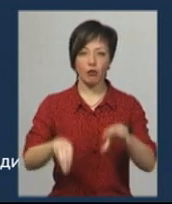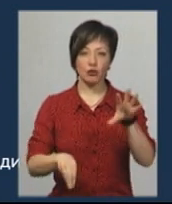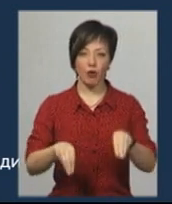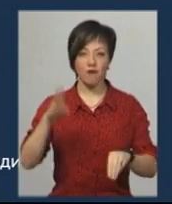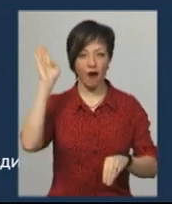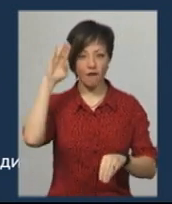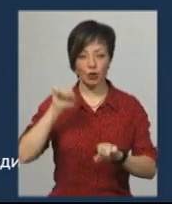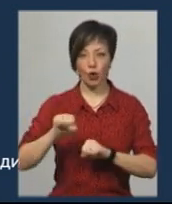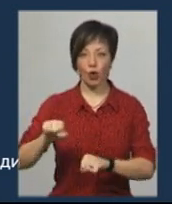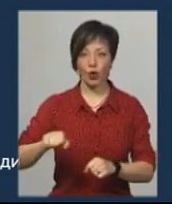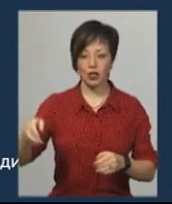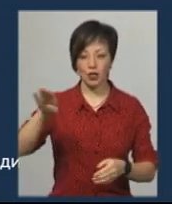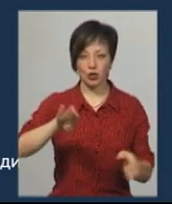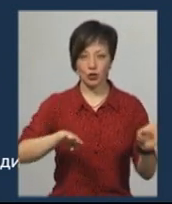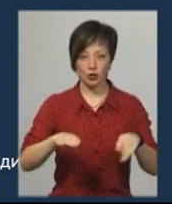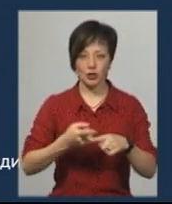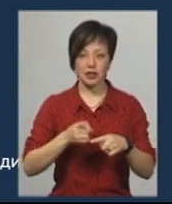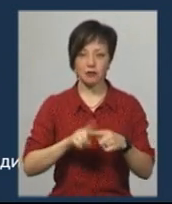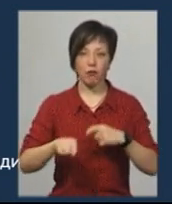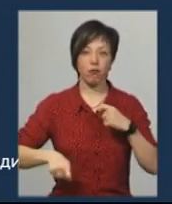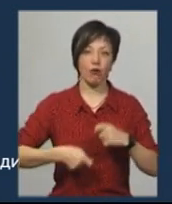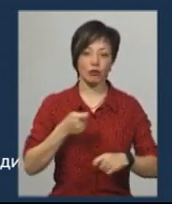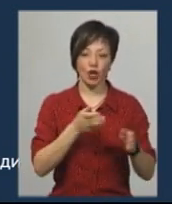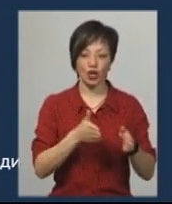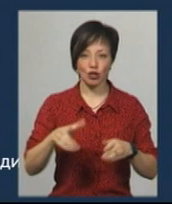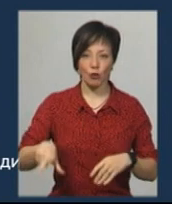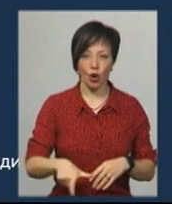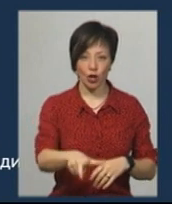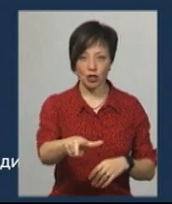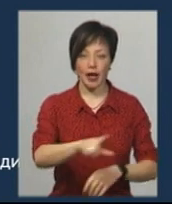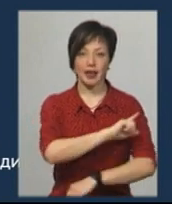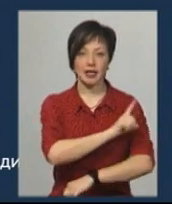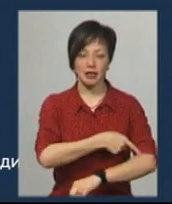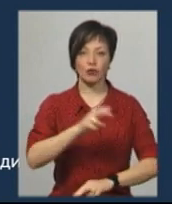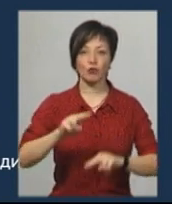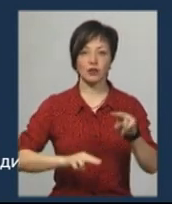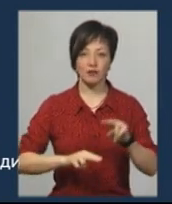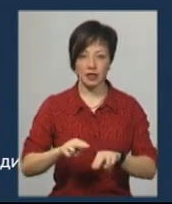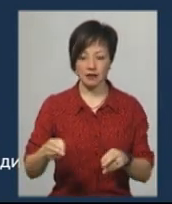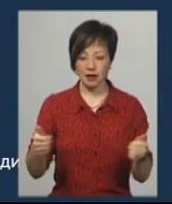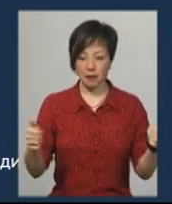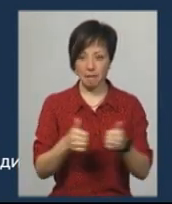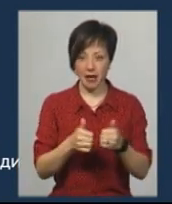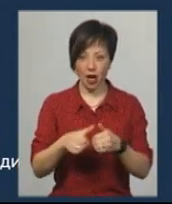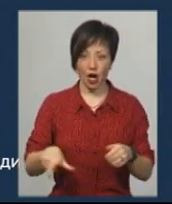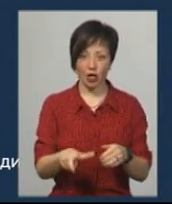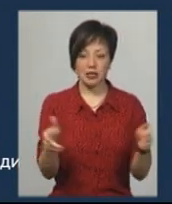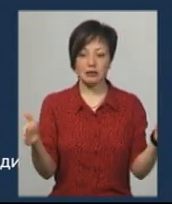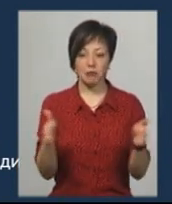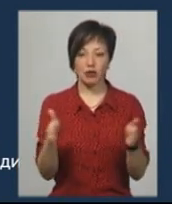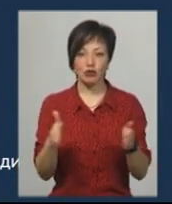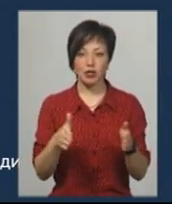заплав річок призводить до порушення їх гідрологічного режиму. При інтенсивному будівництві в заплавах зменшується площа